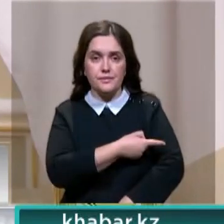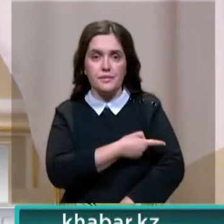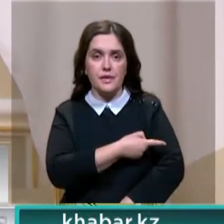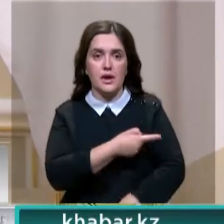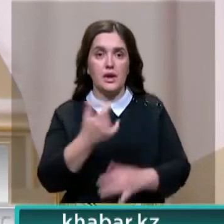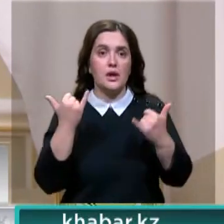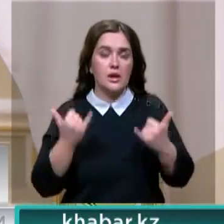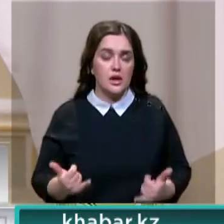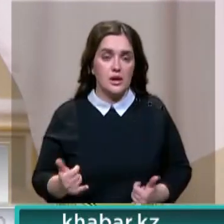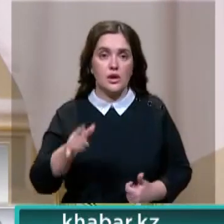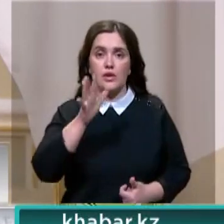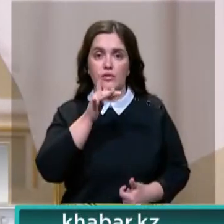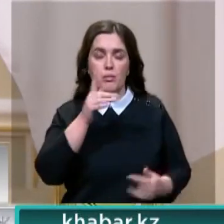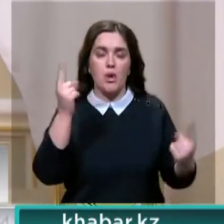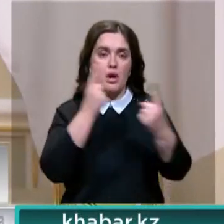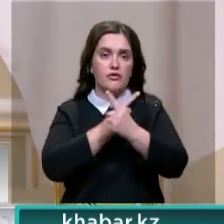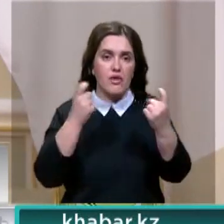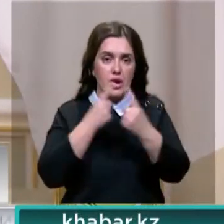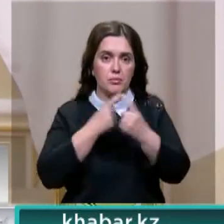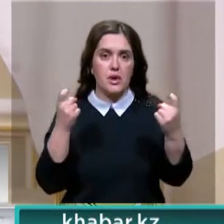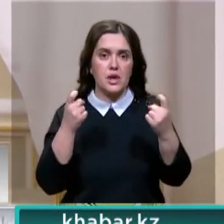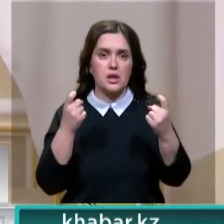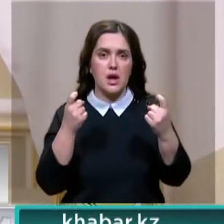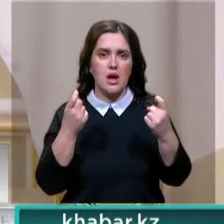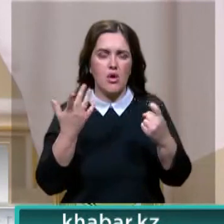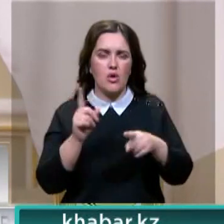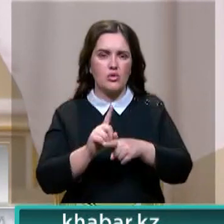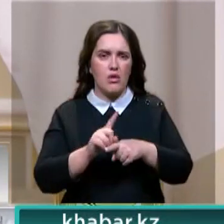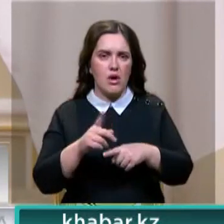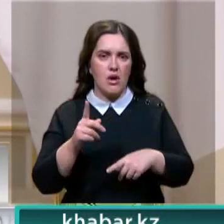современную эпоху информационных и гибридных войн,